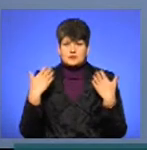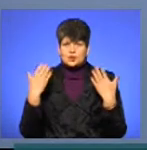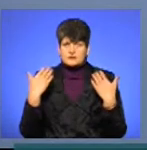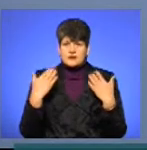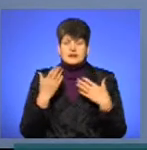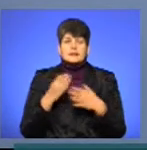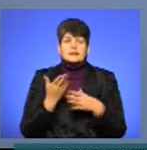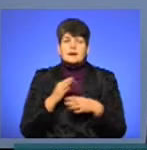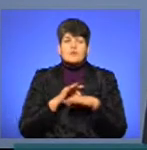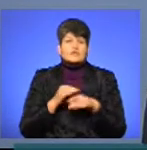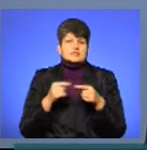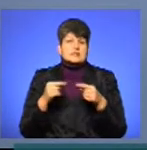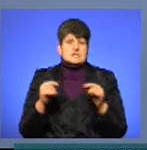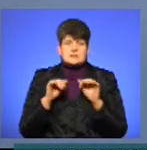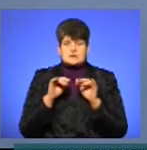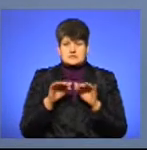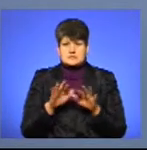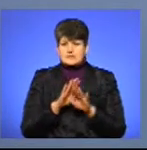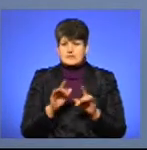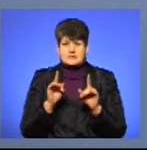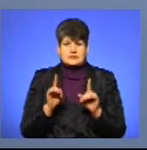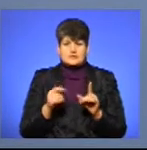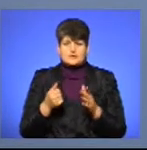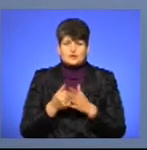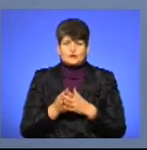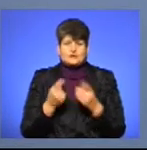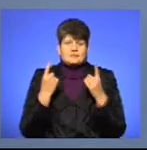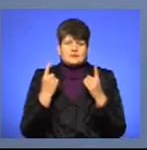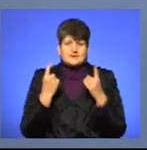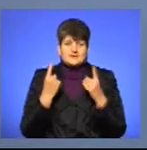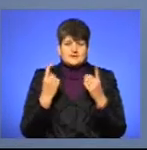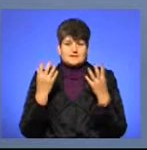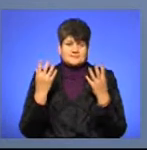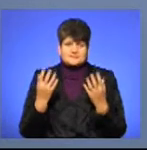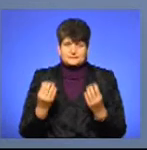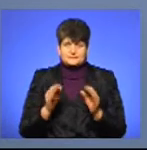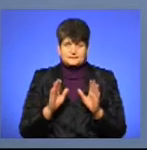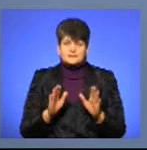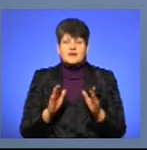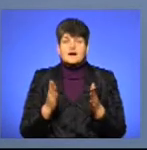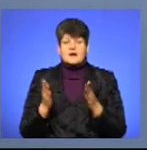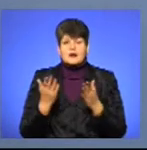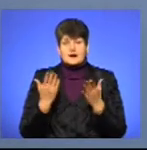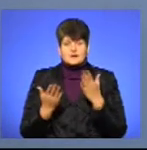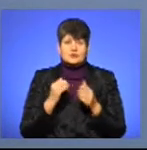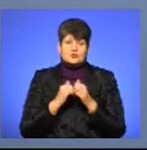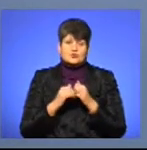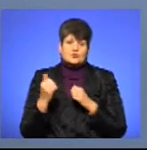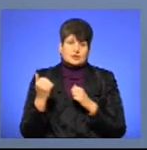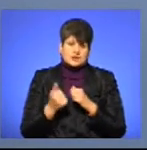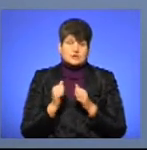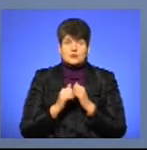де проводяться різні заходи, не тільки до знаменних календарних дат, але і щотижня,